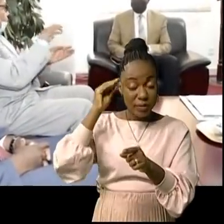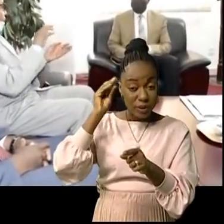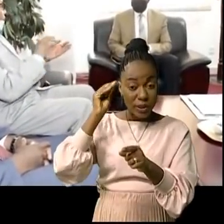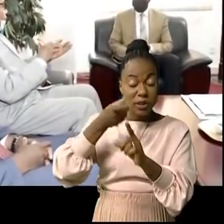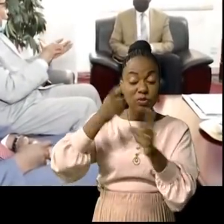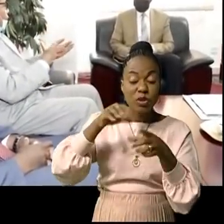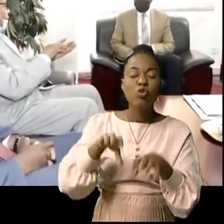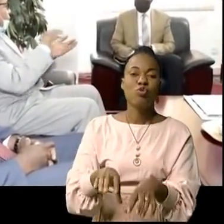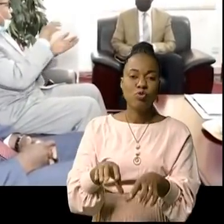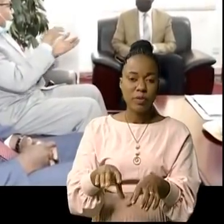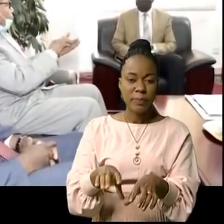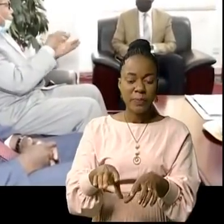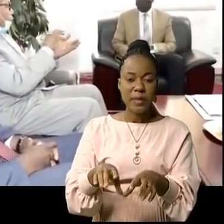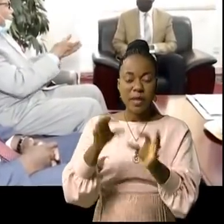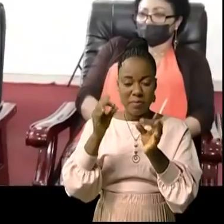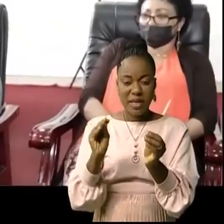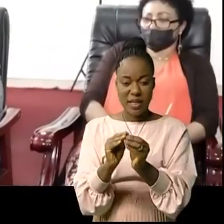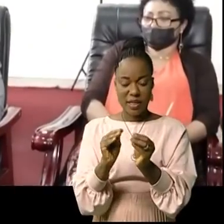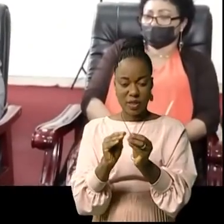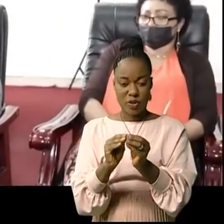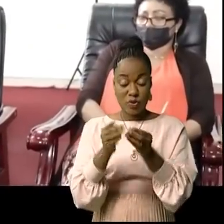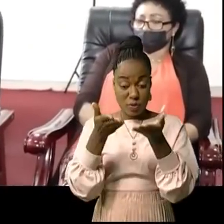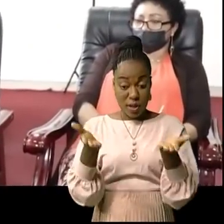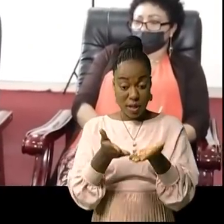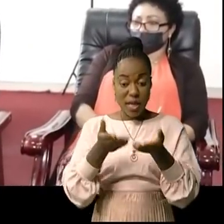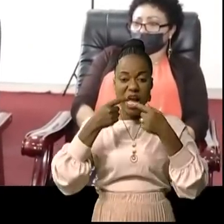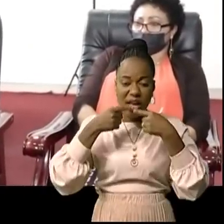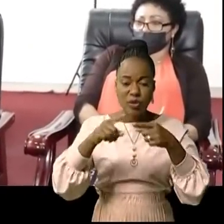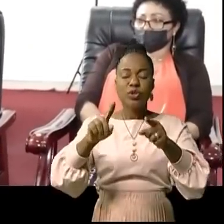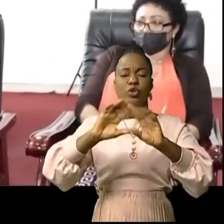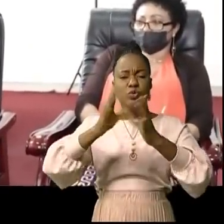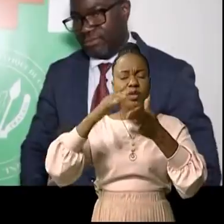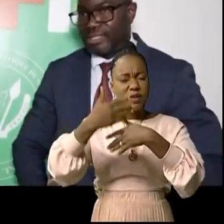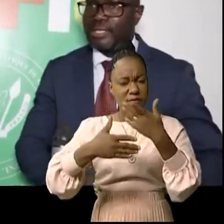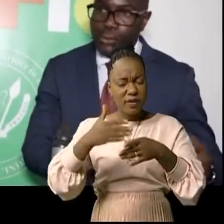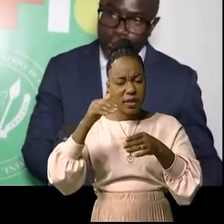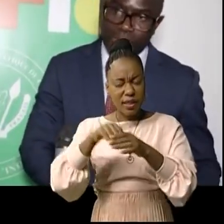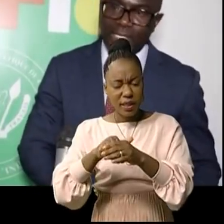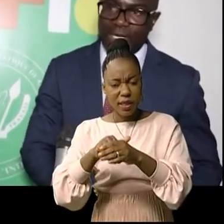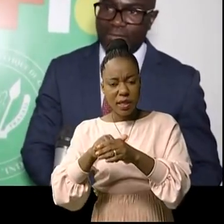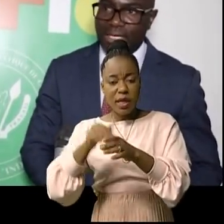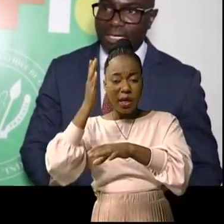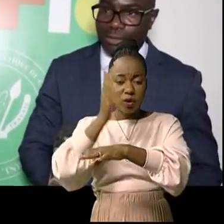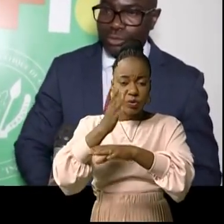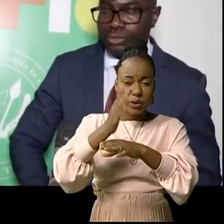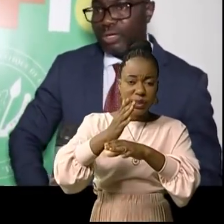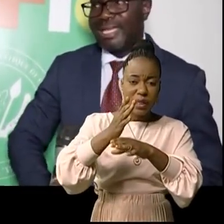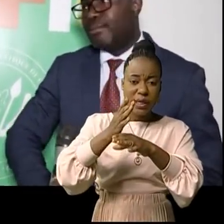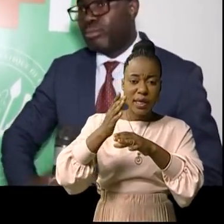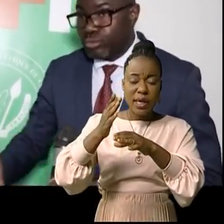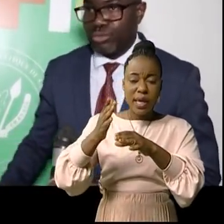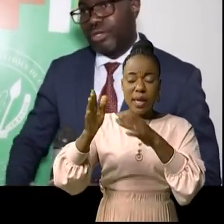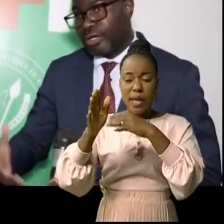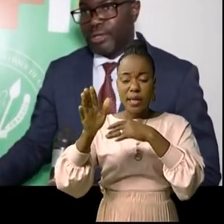prend lieu pour annoncer ce qui a été fait au travers d'IRC Invest, le Conseil panafricain de l'agriculture